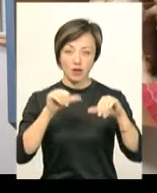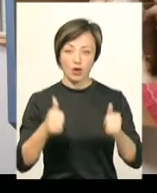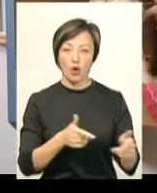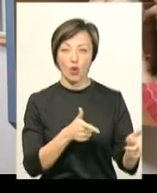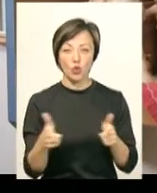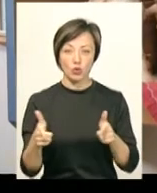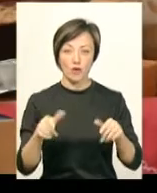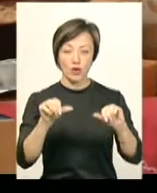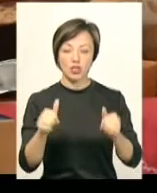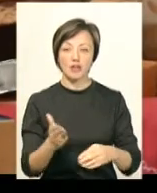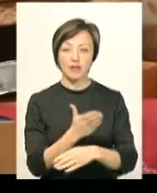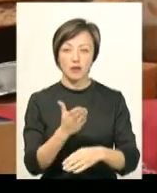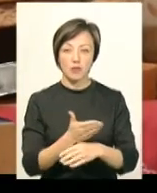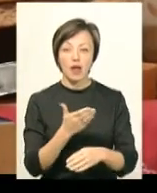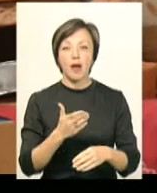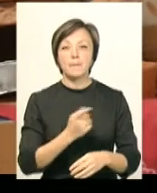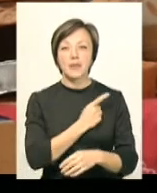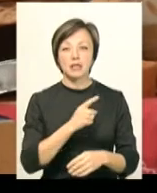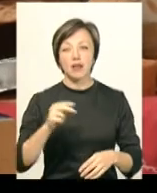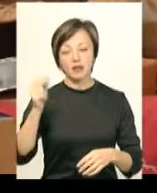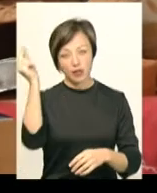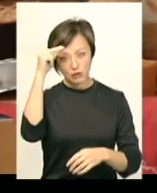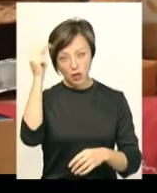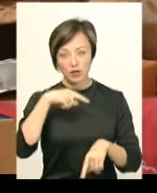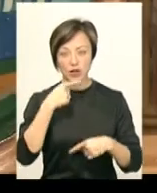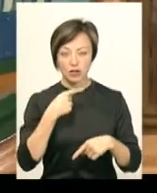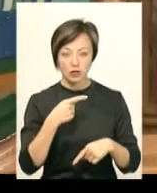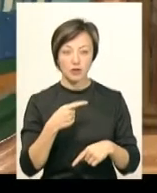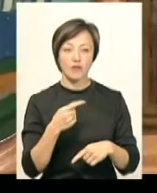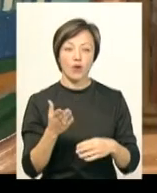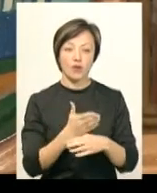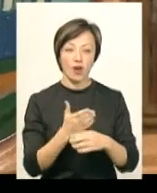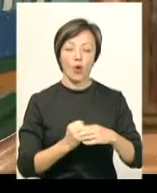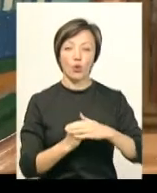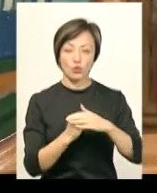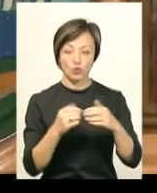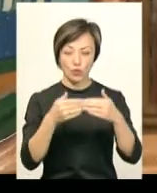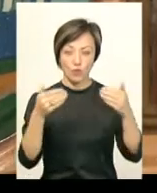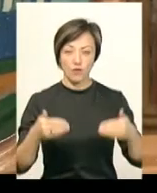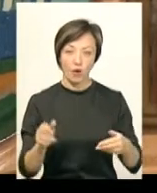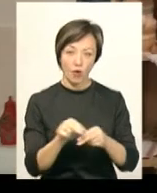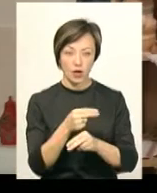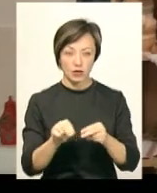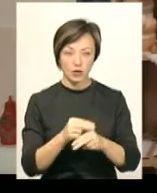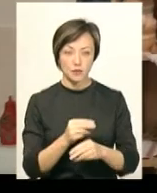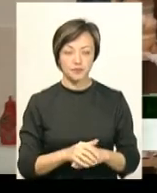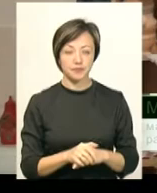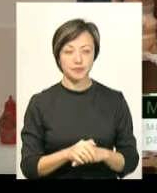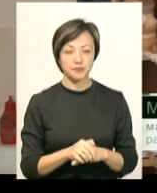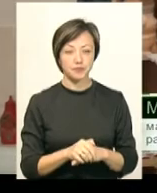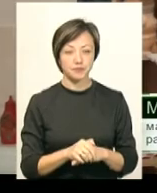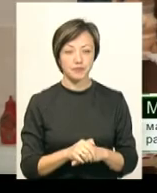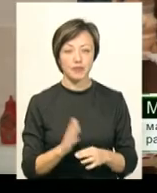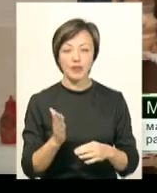гончарні вироби вихованців центру. Майстер виробничого навчання каже, підопічні виготовляють основу, яку він коректує. Вироби вони